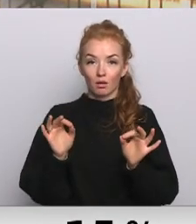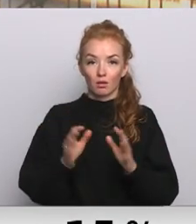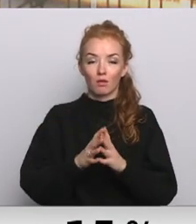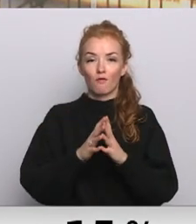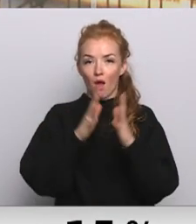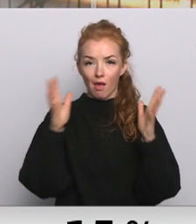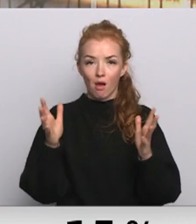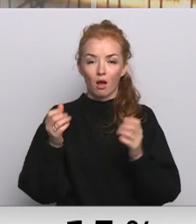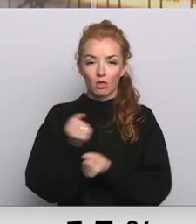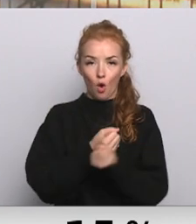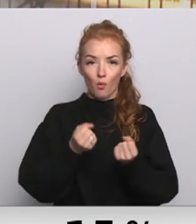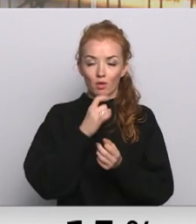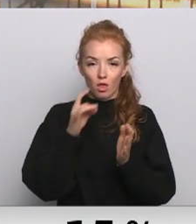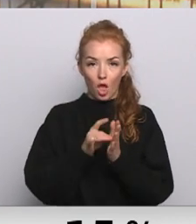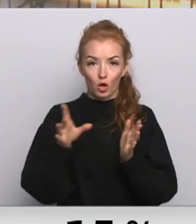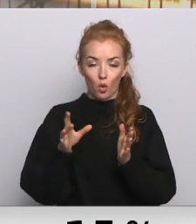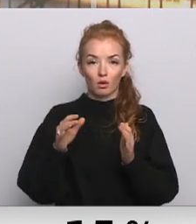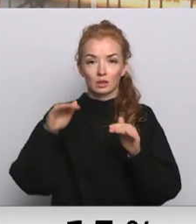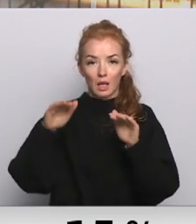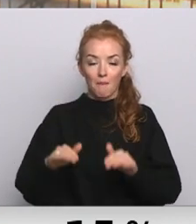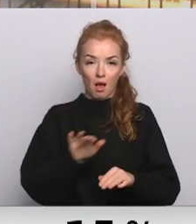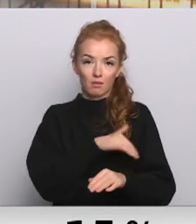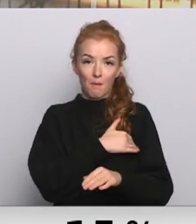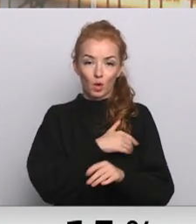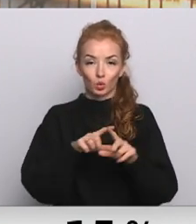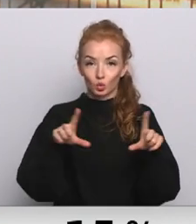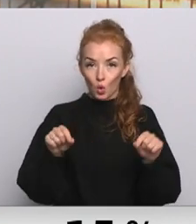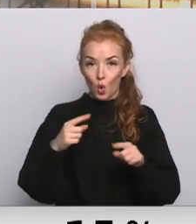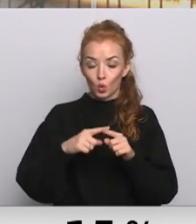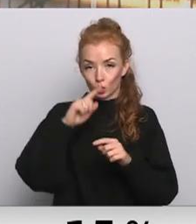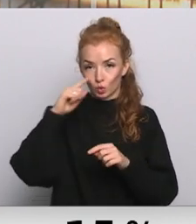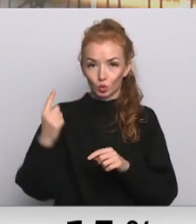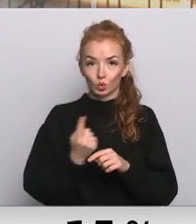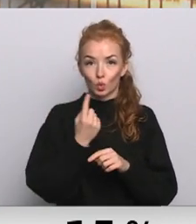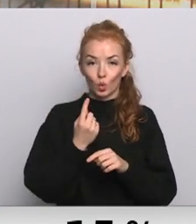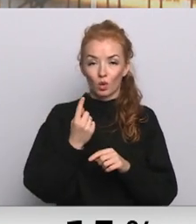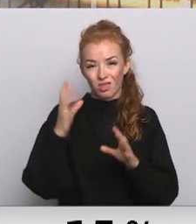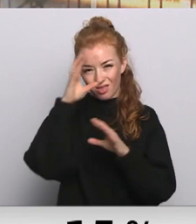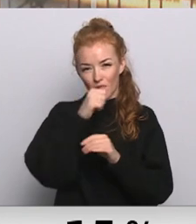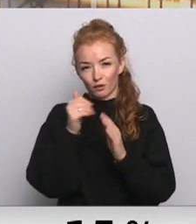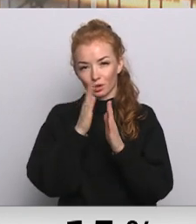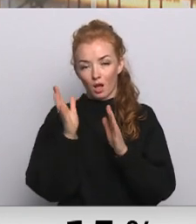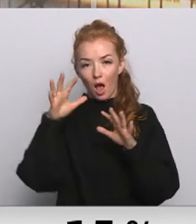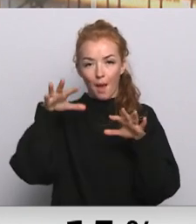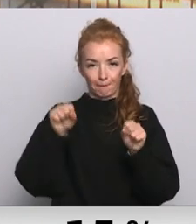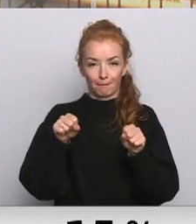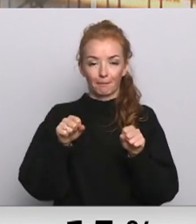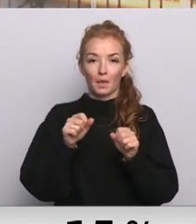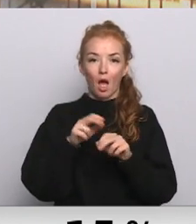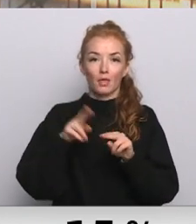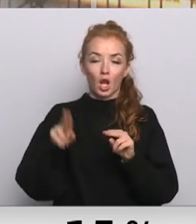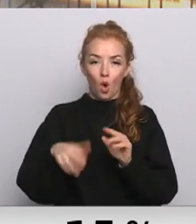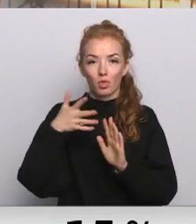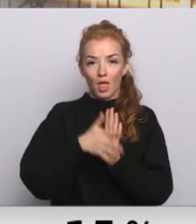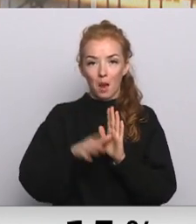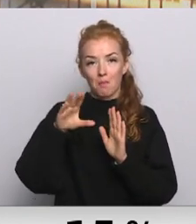taupīt energoresursus. Zemāka gaisa temperatūra skolās un stundu dienakti izslēgts ielu apgaismojums jaušot mazinātu patēriņu par